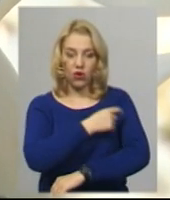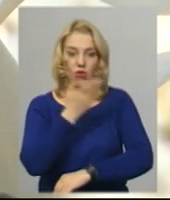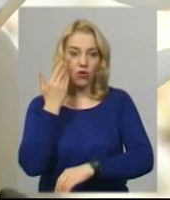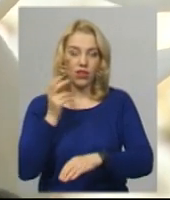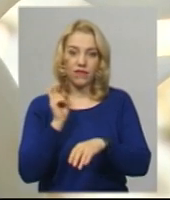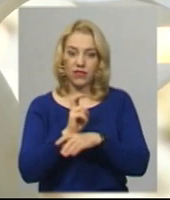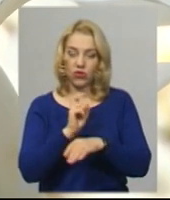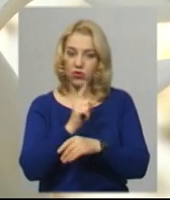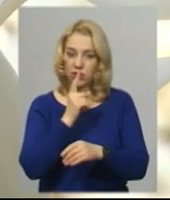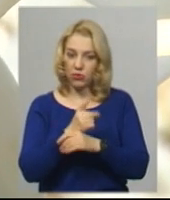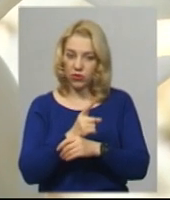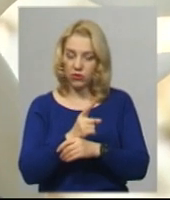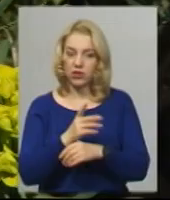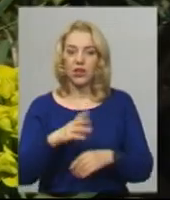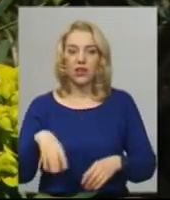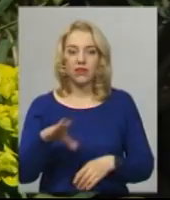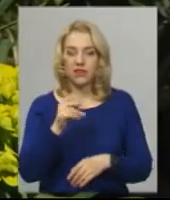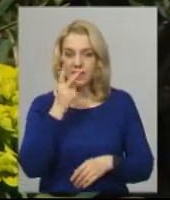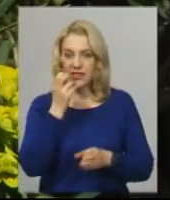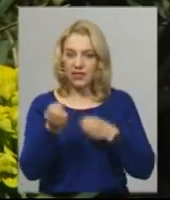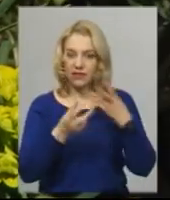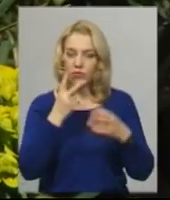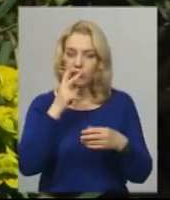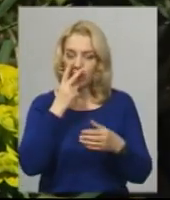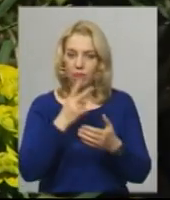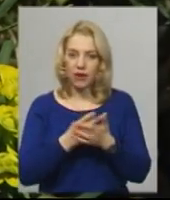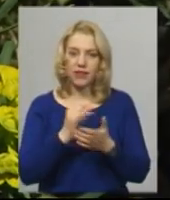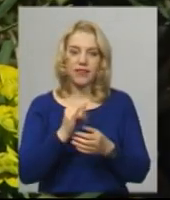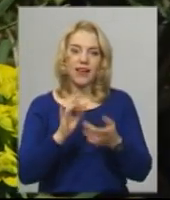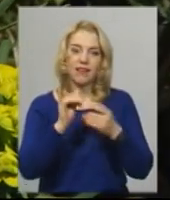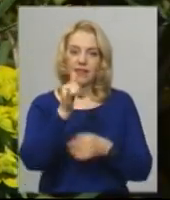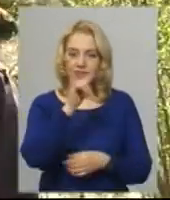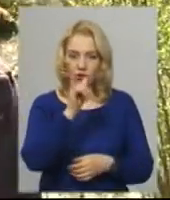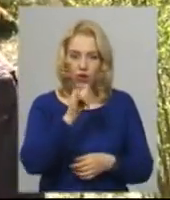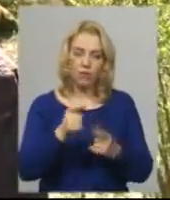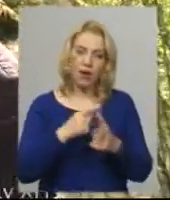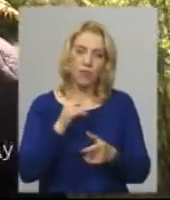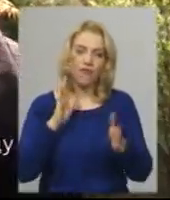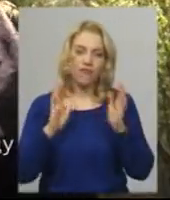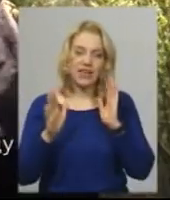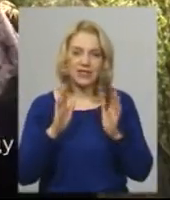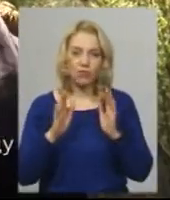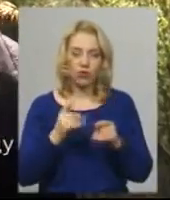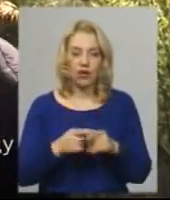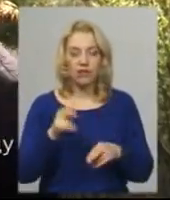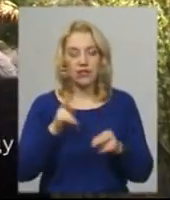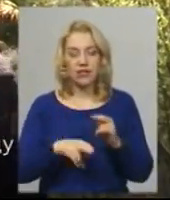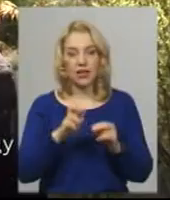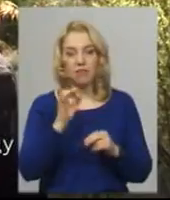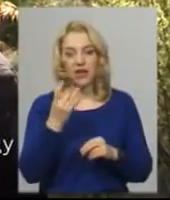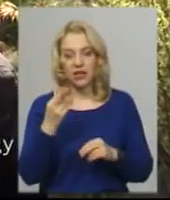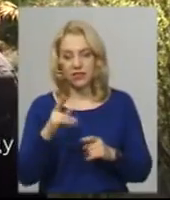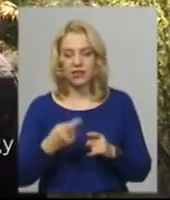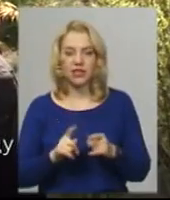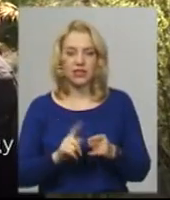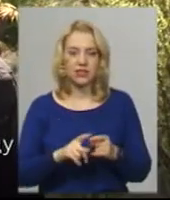усі бажаючі можуть приглянути світіння квітів на сторінці ботанічного саду, інстаграмі або на фейсбук. З кінця березня ботанічний сад перетворюється у